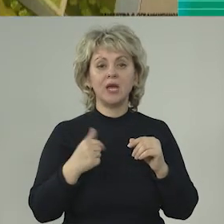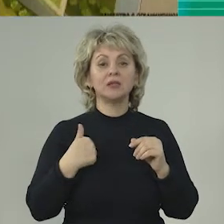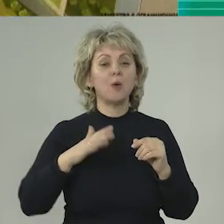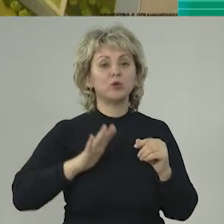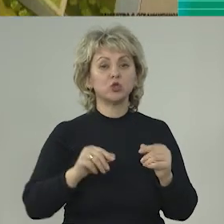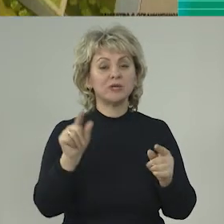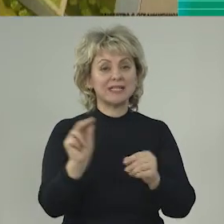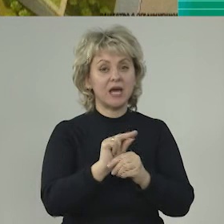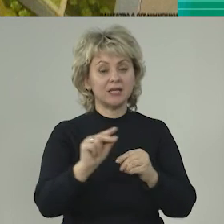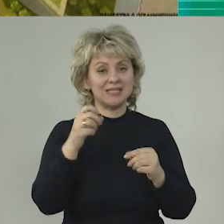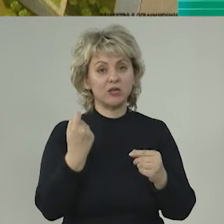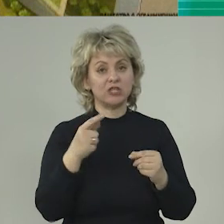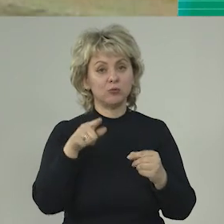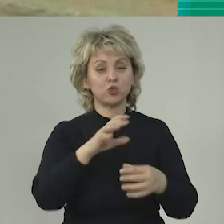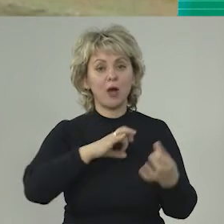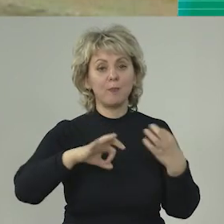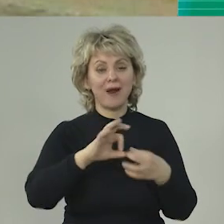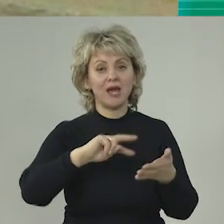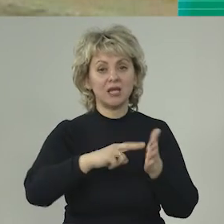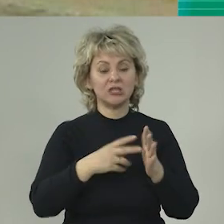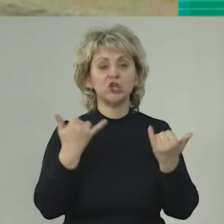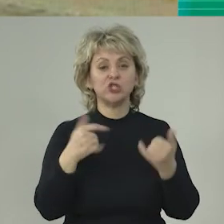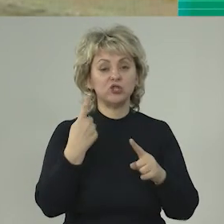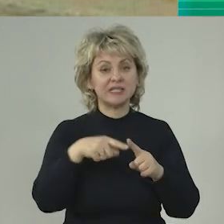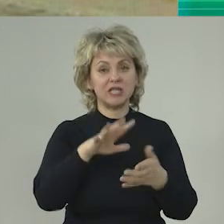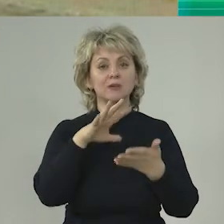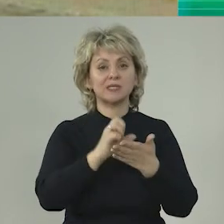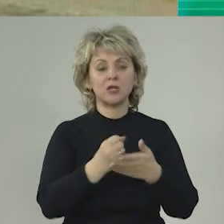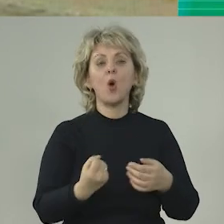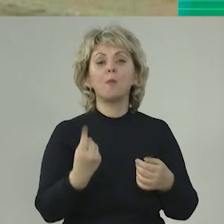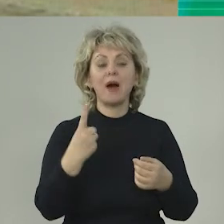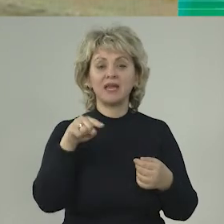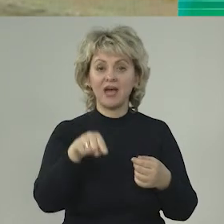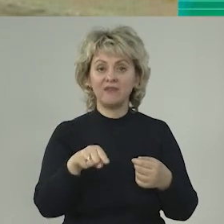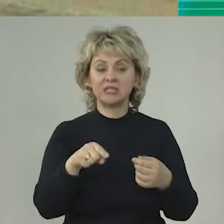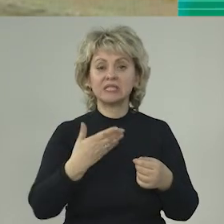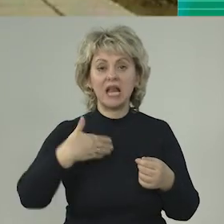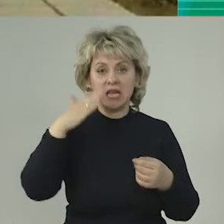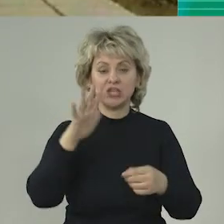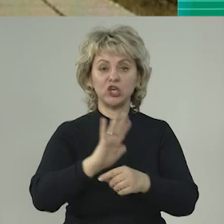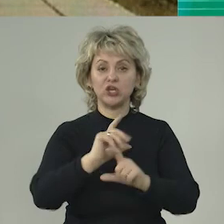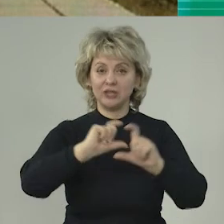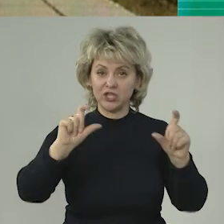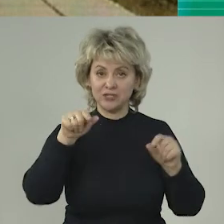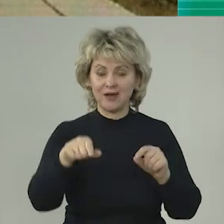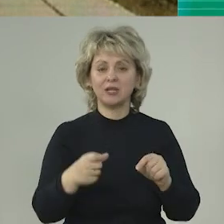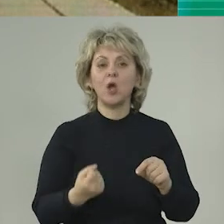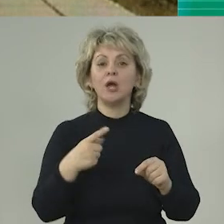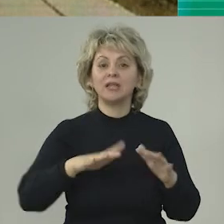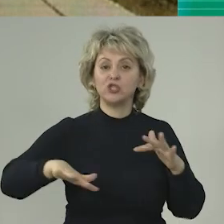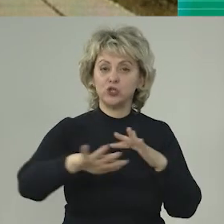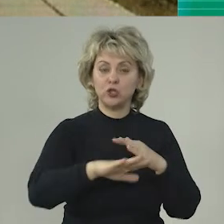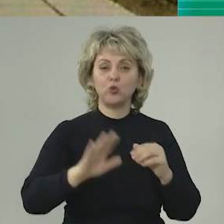Нам пришлось даже скорректировать проект. Мы и сейчас этим занимаемся. Появится летний кинотеатр на территории,